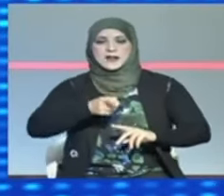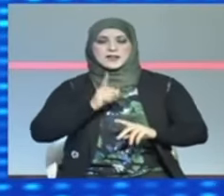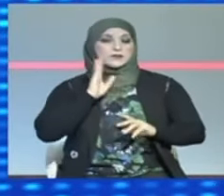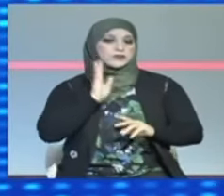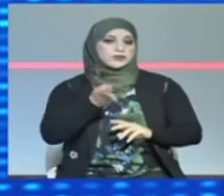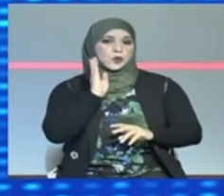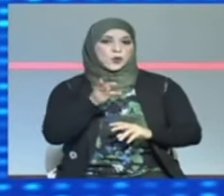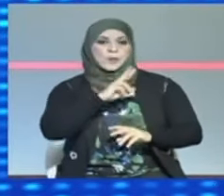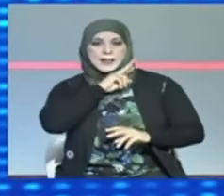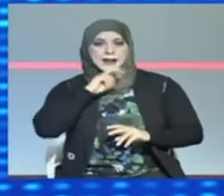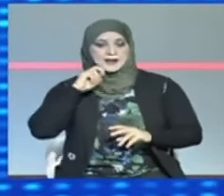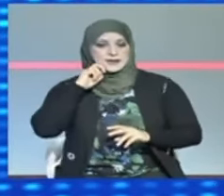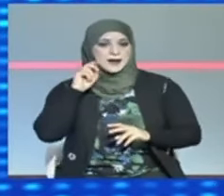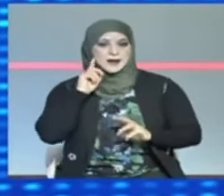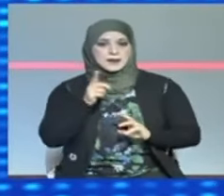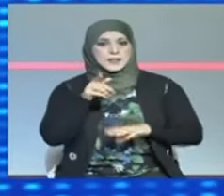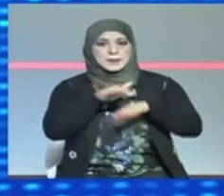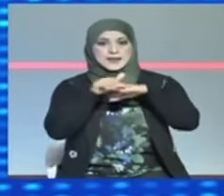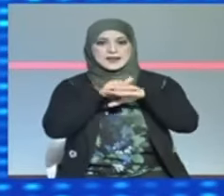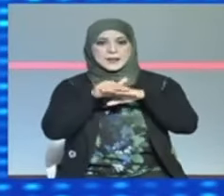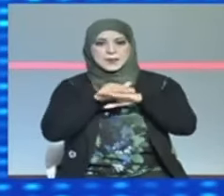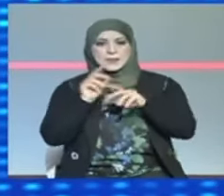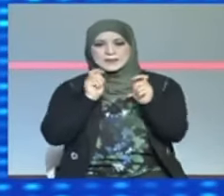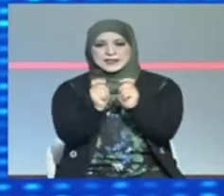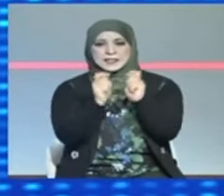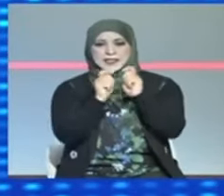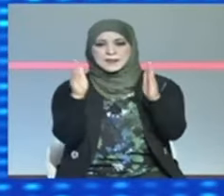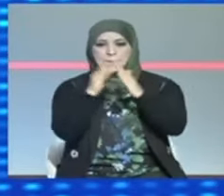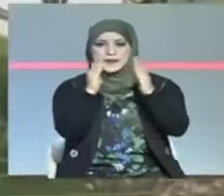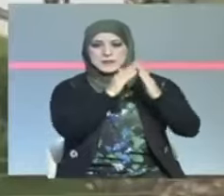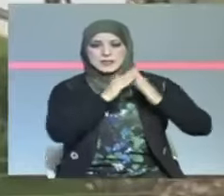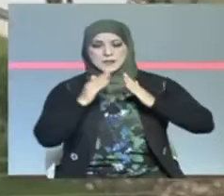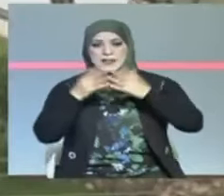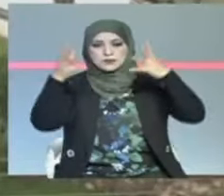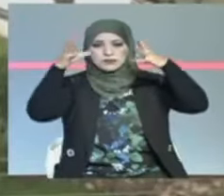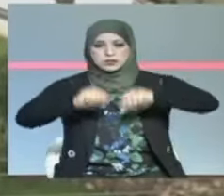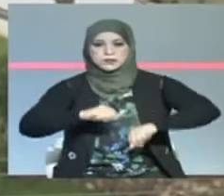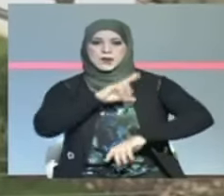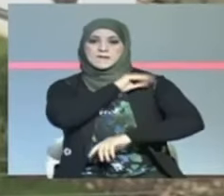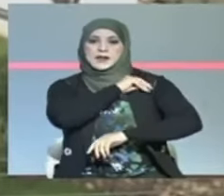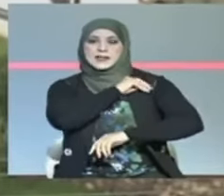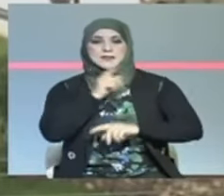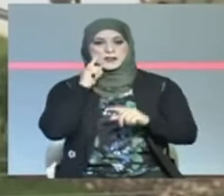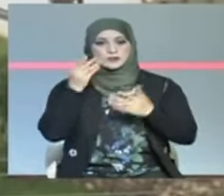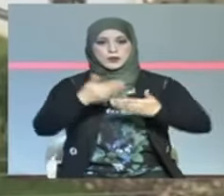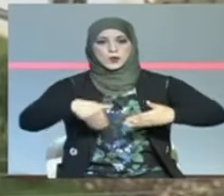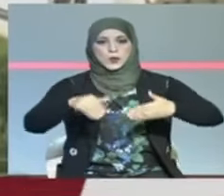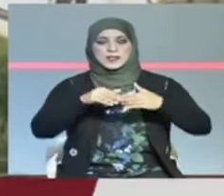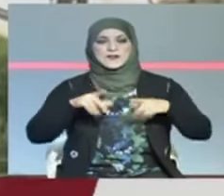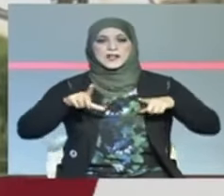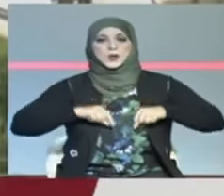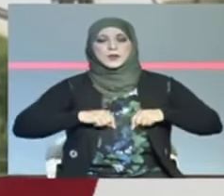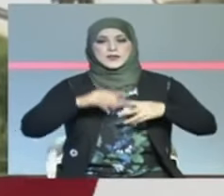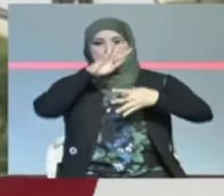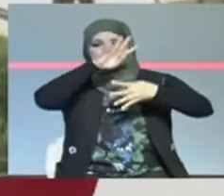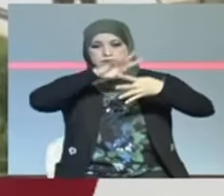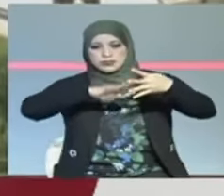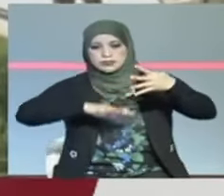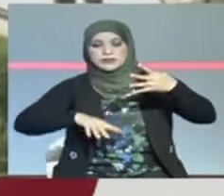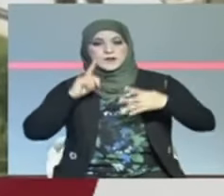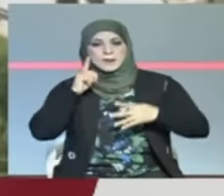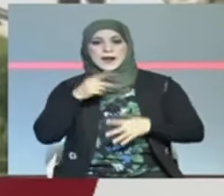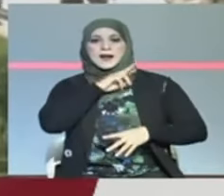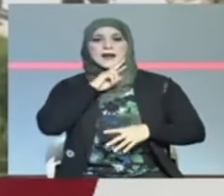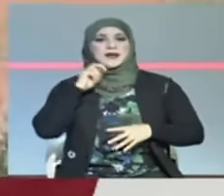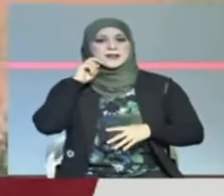على المحتل الإسرائيلي بسبب سياسة هدم المنازل الفلسطينية ووصفت الوزارة في بيان هدم المحتل